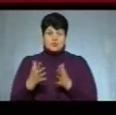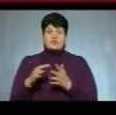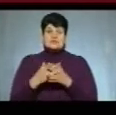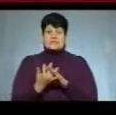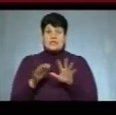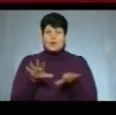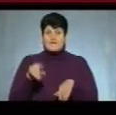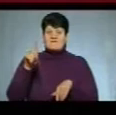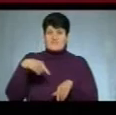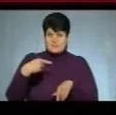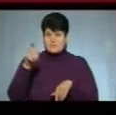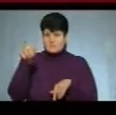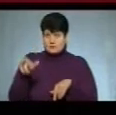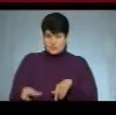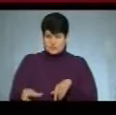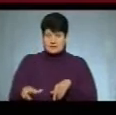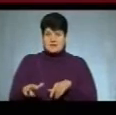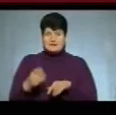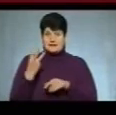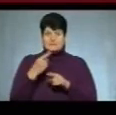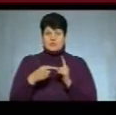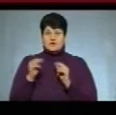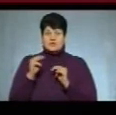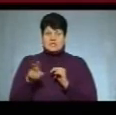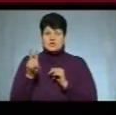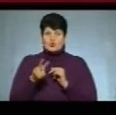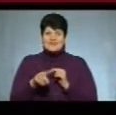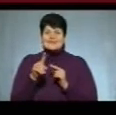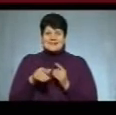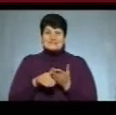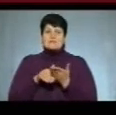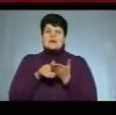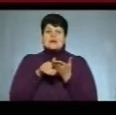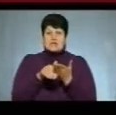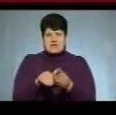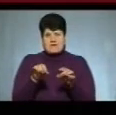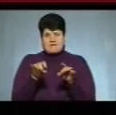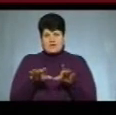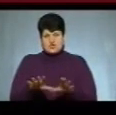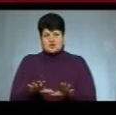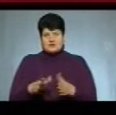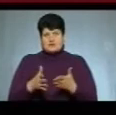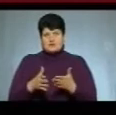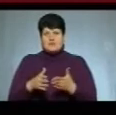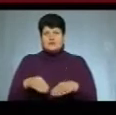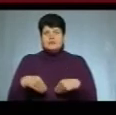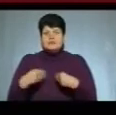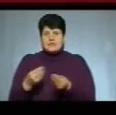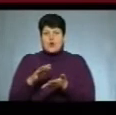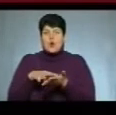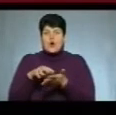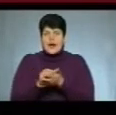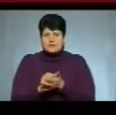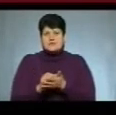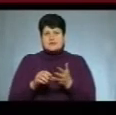вимагав від громадянина 3,5 тисячі доларів за сприяння у вирішенні питання про надання в оренду земельної ділянки у